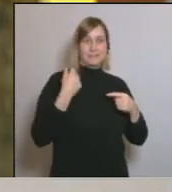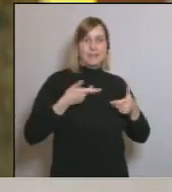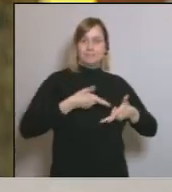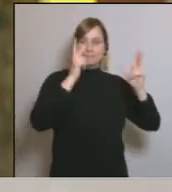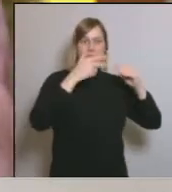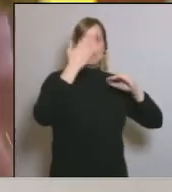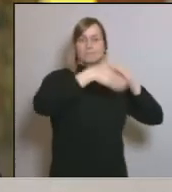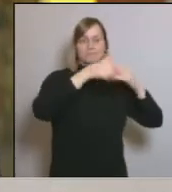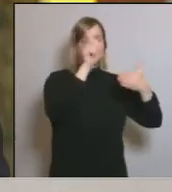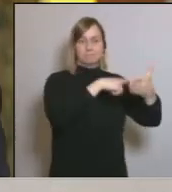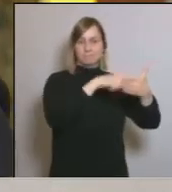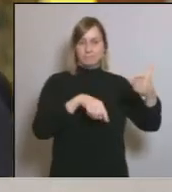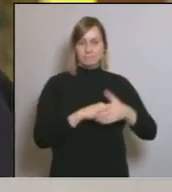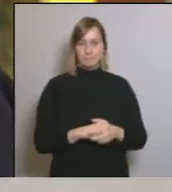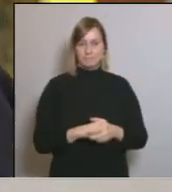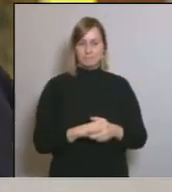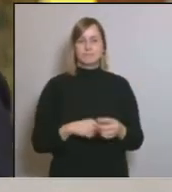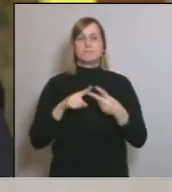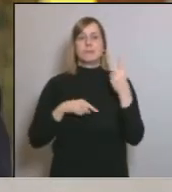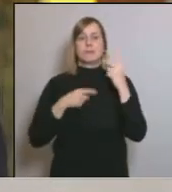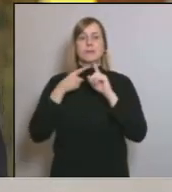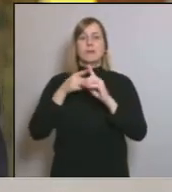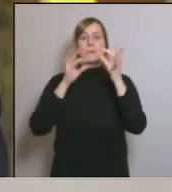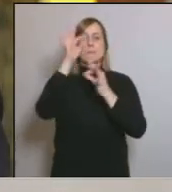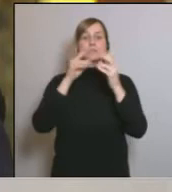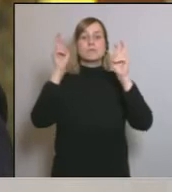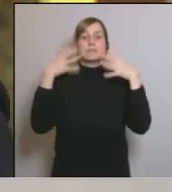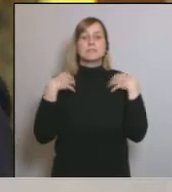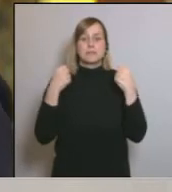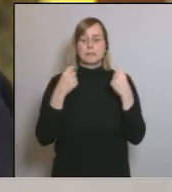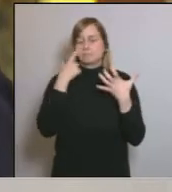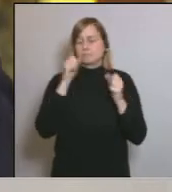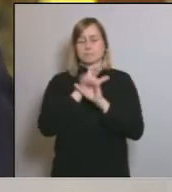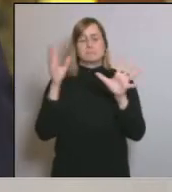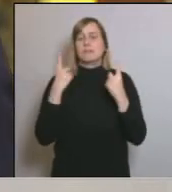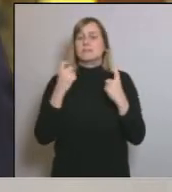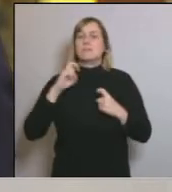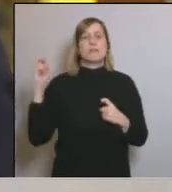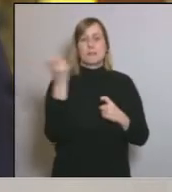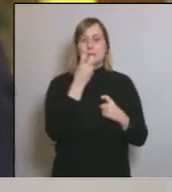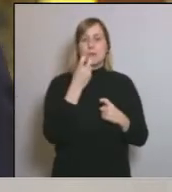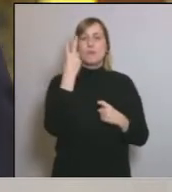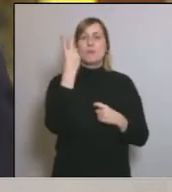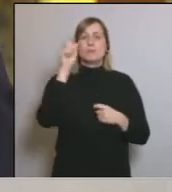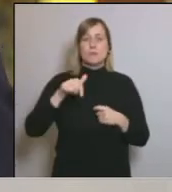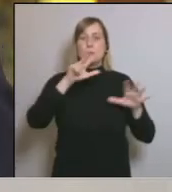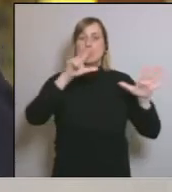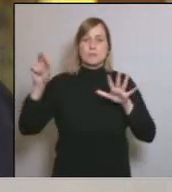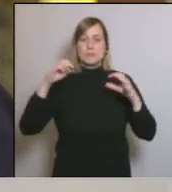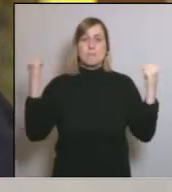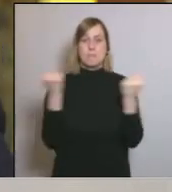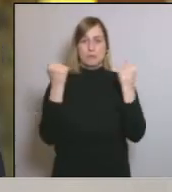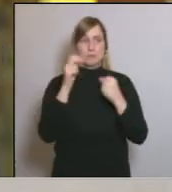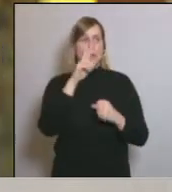Unes segones mesures sobre sanitat. Necessitem més recursos. Els 2.800 milions d'euros de recursos que l'Estat